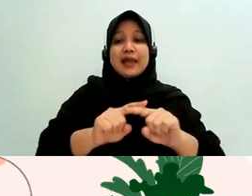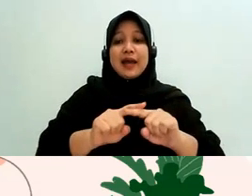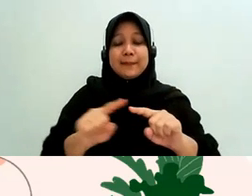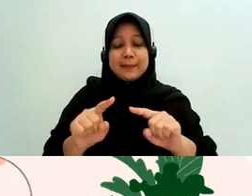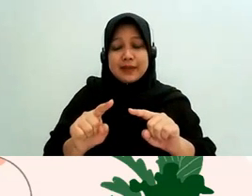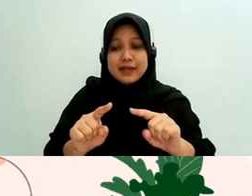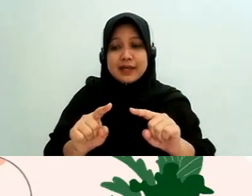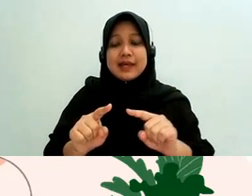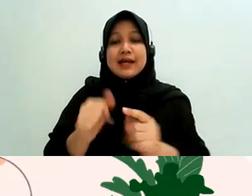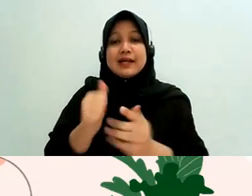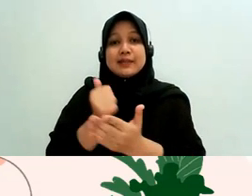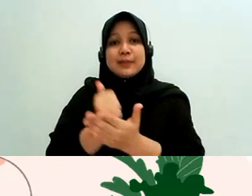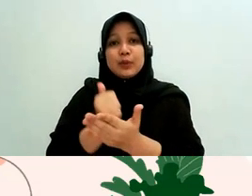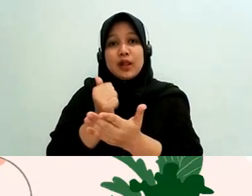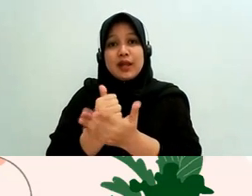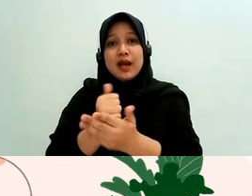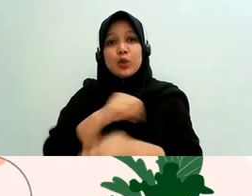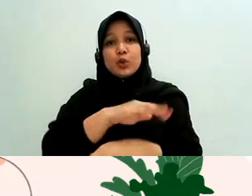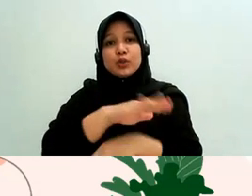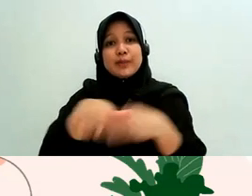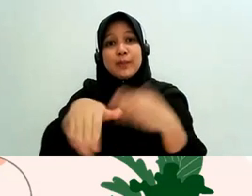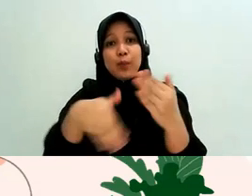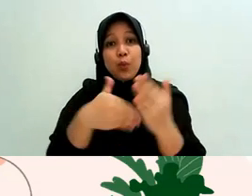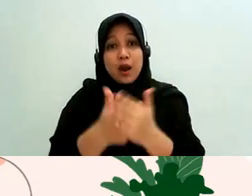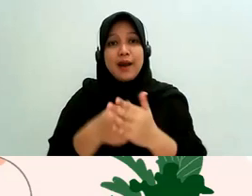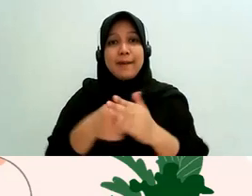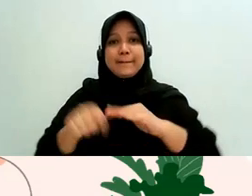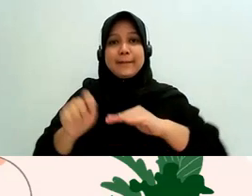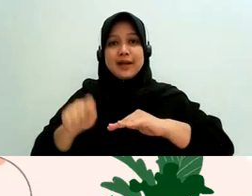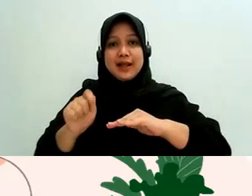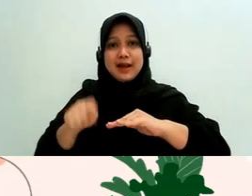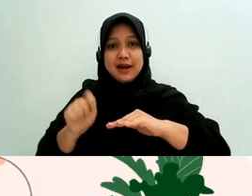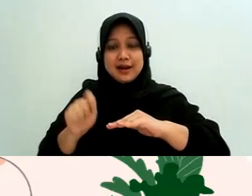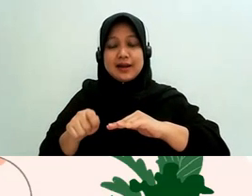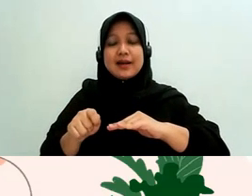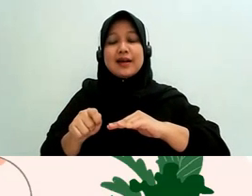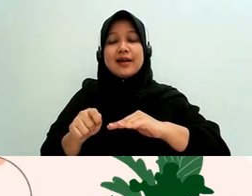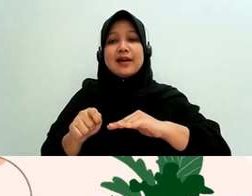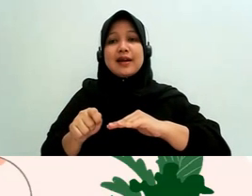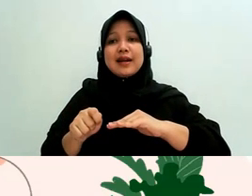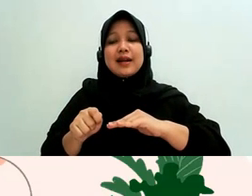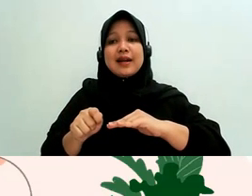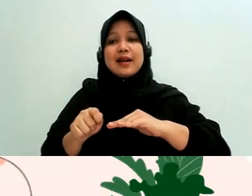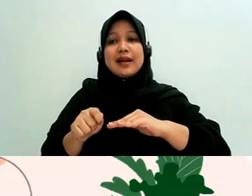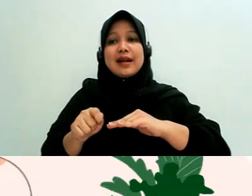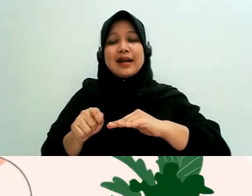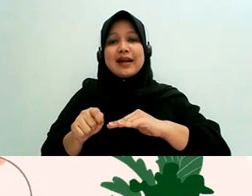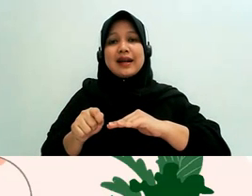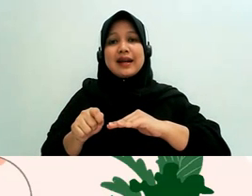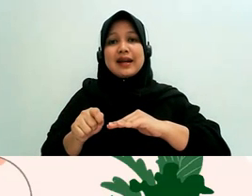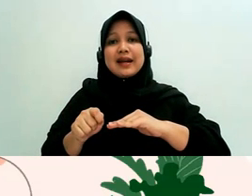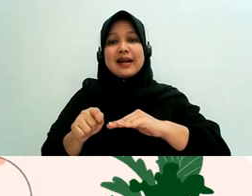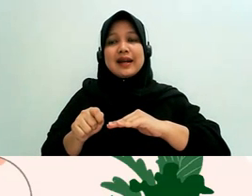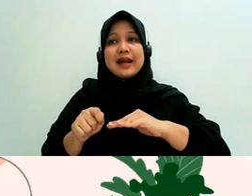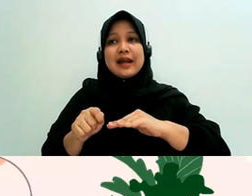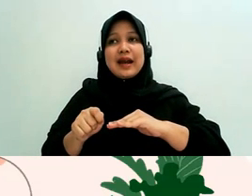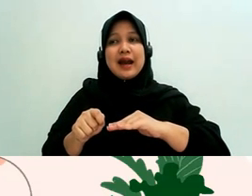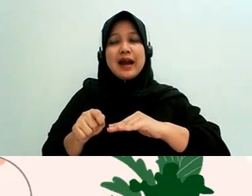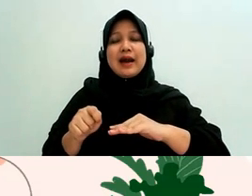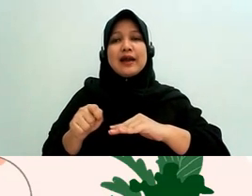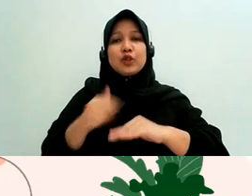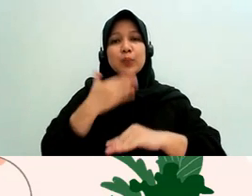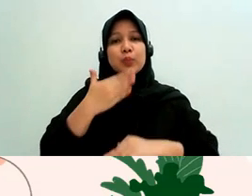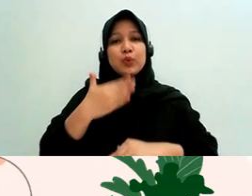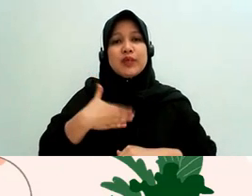peradilan itu punya serangkaian prinsip peradilan yang